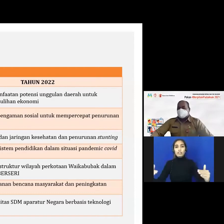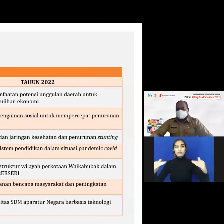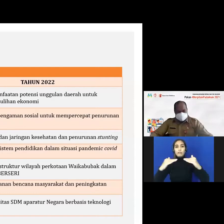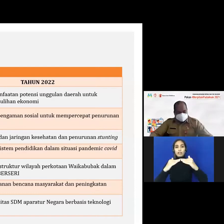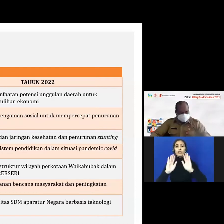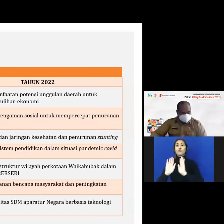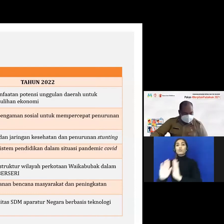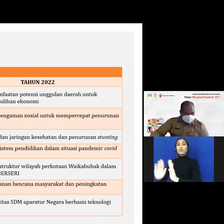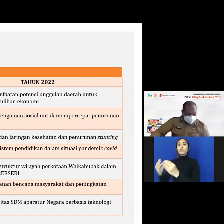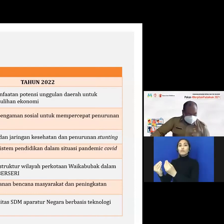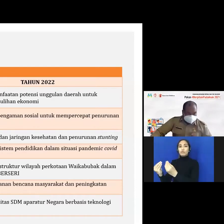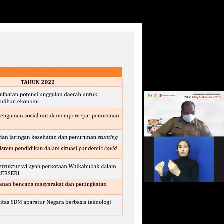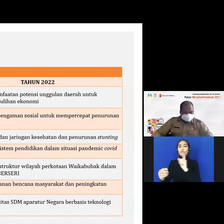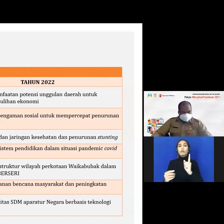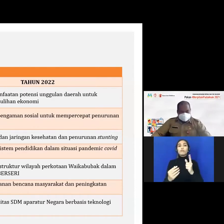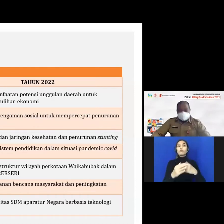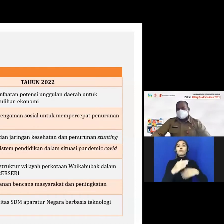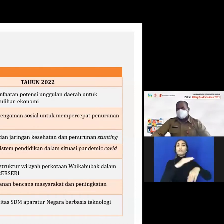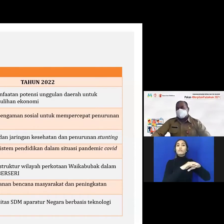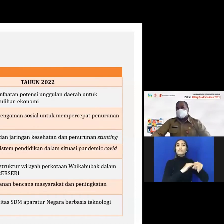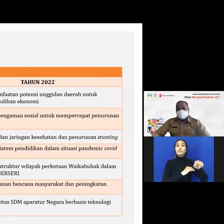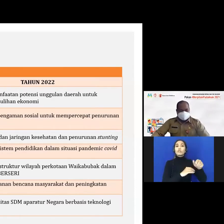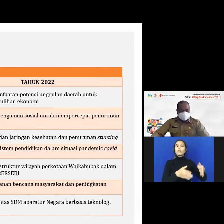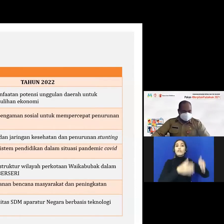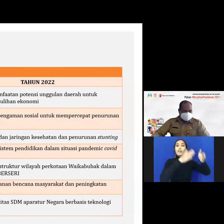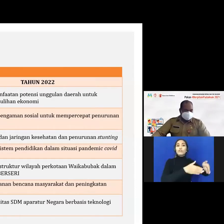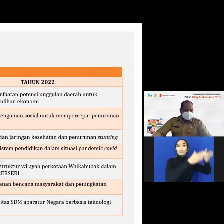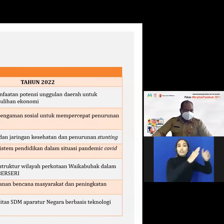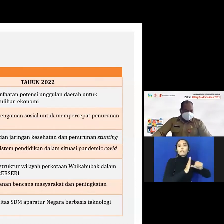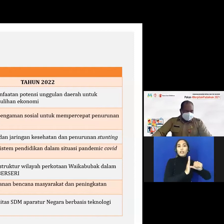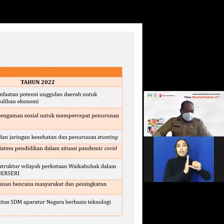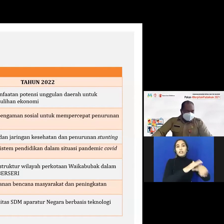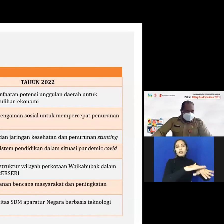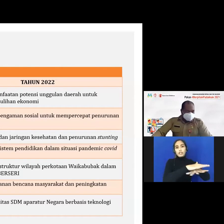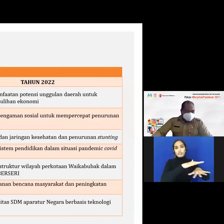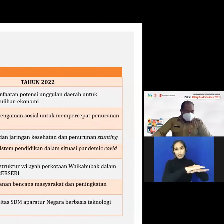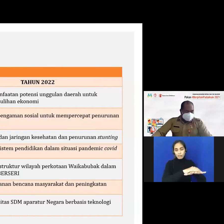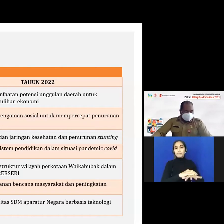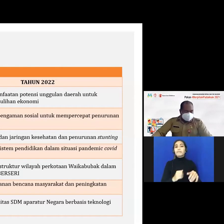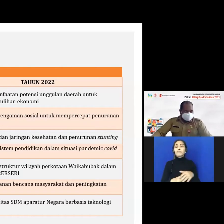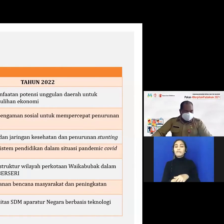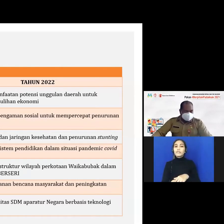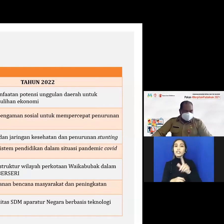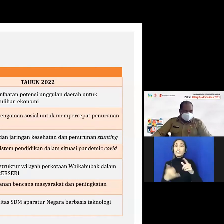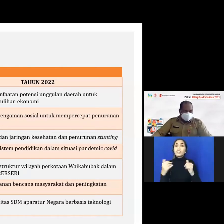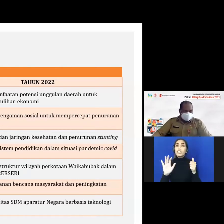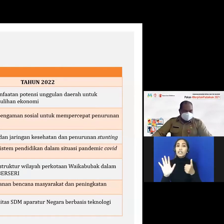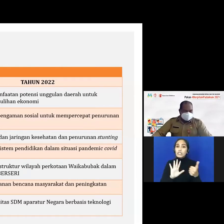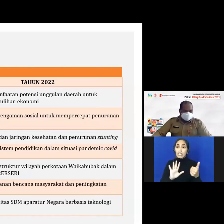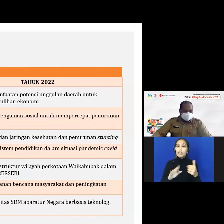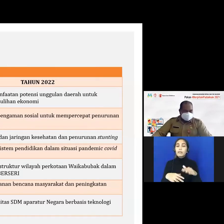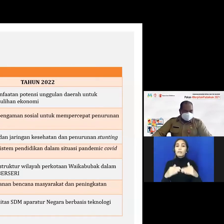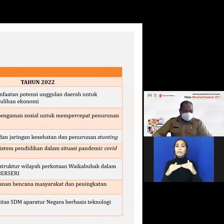karena untuk memenuhi infrastruktur pelayanan dasar lalu yang keenam peningkatan